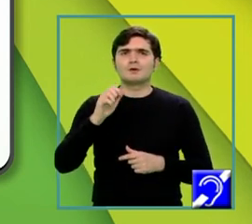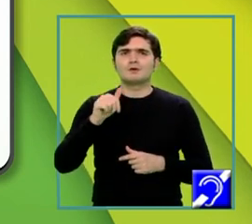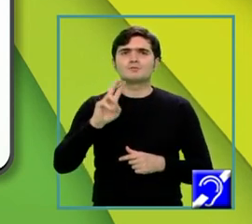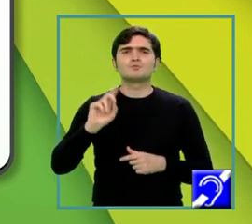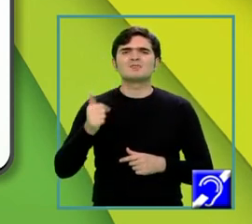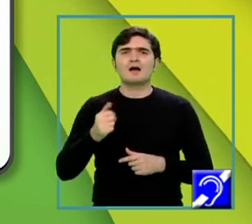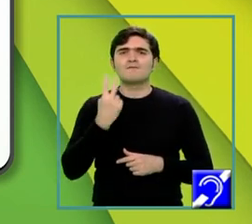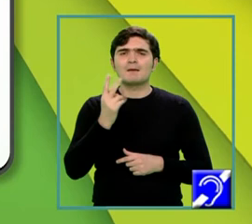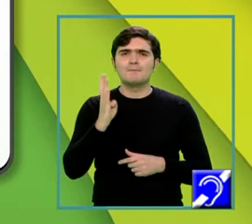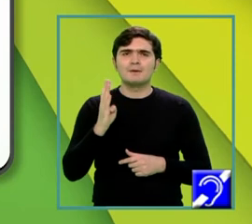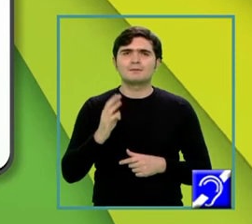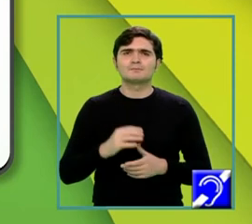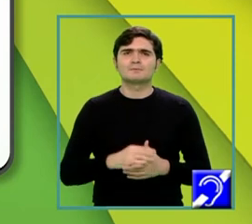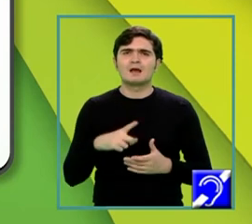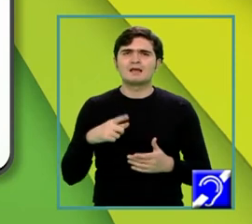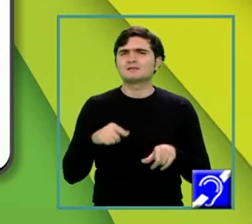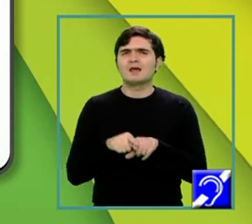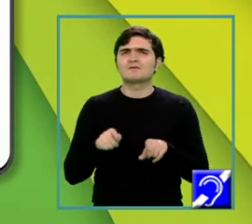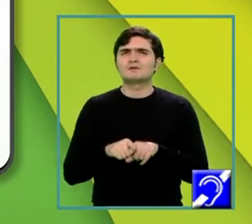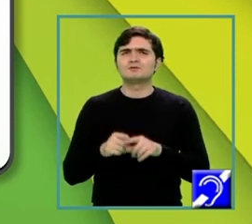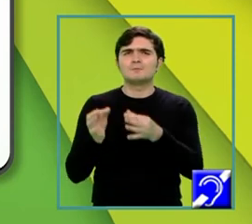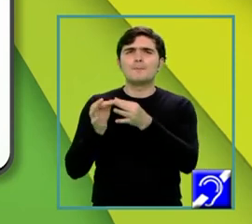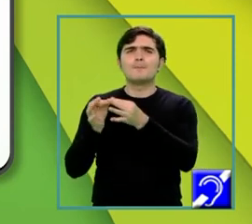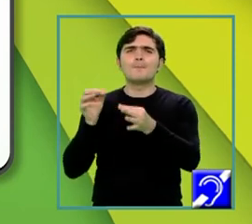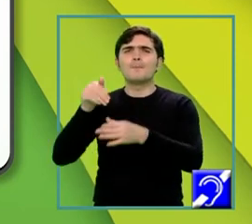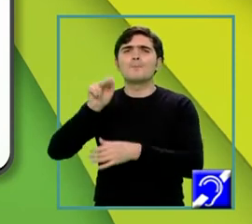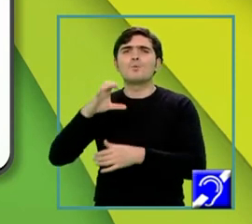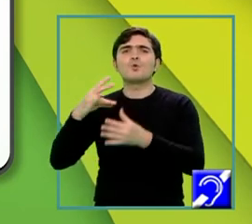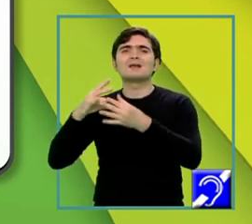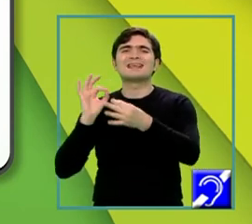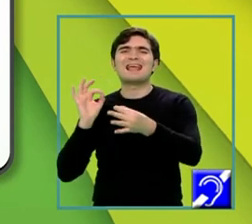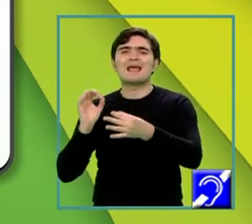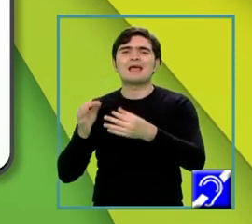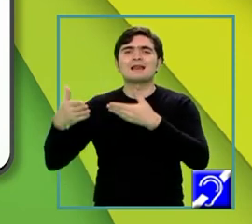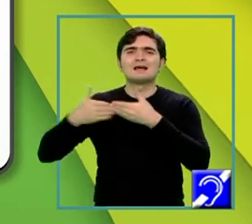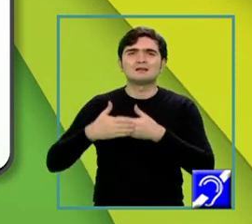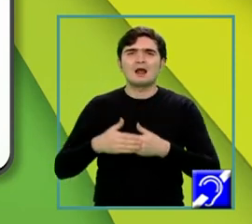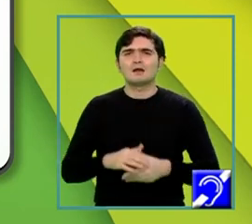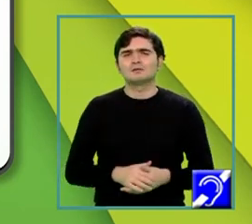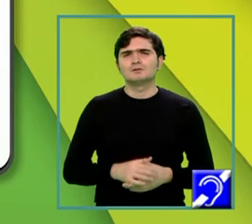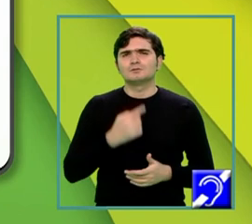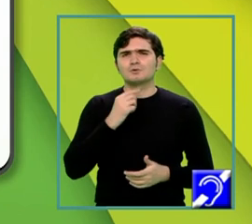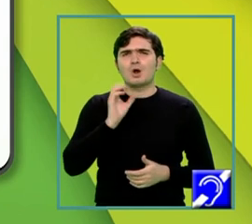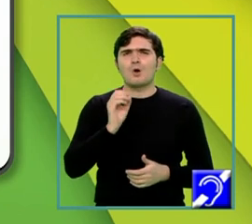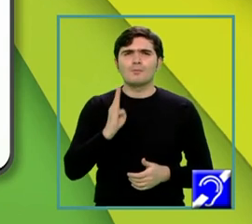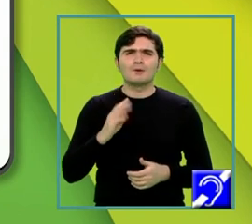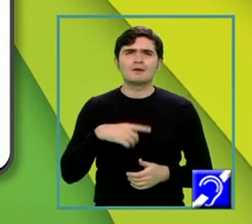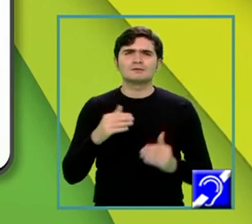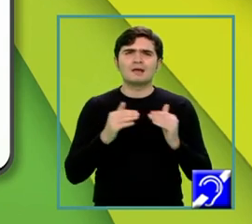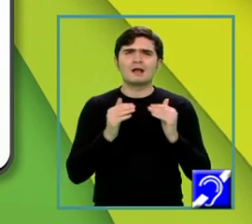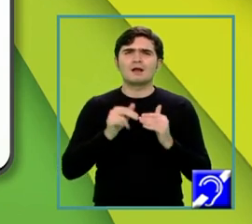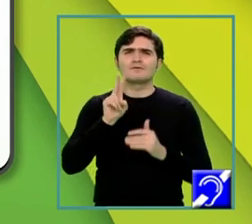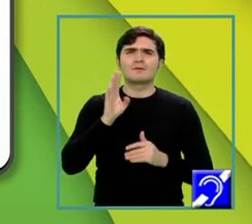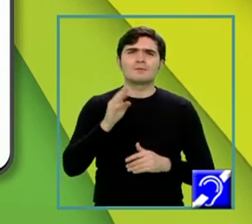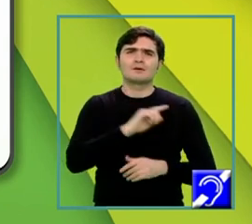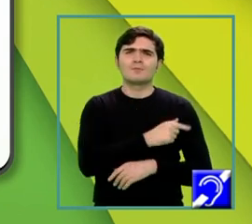munchea laterală pentru această piramidă. Și aici rezultă că OB este egal cu VB la puterea a doua